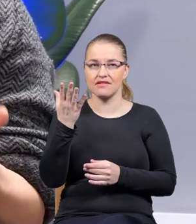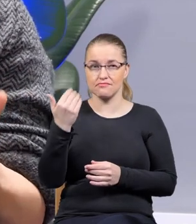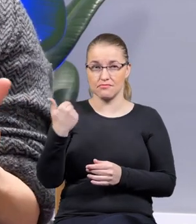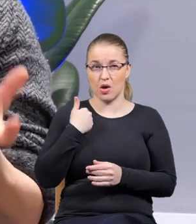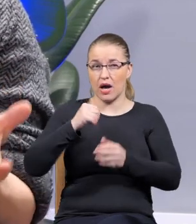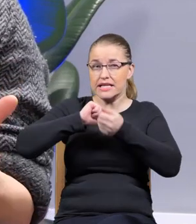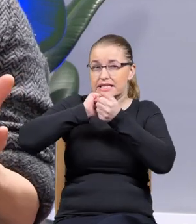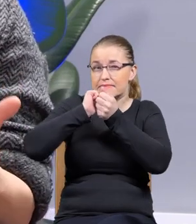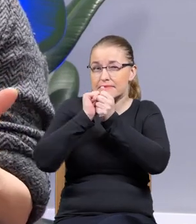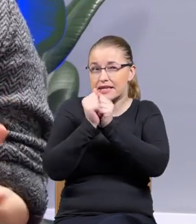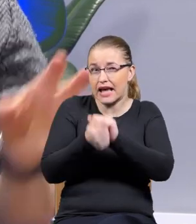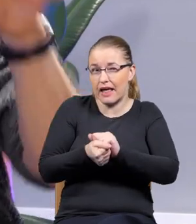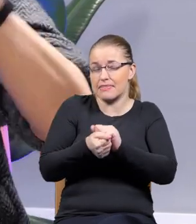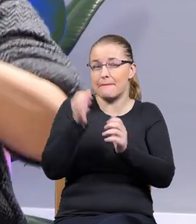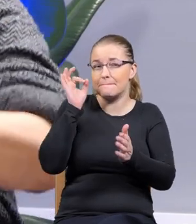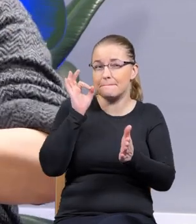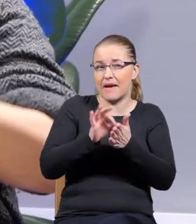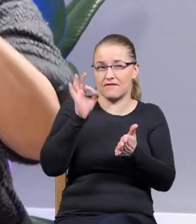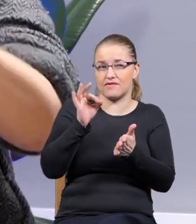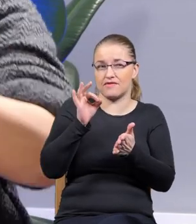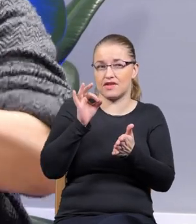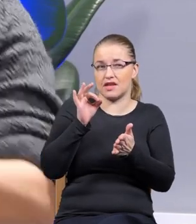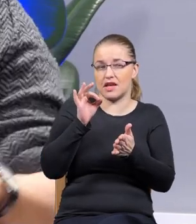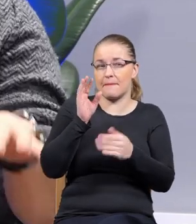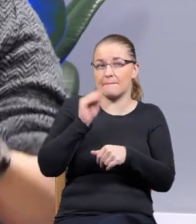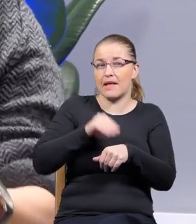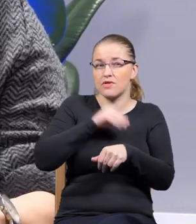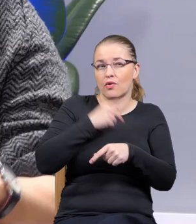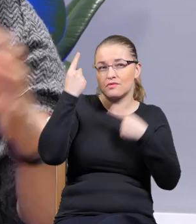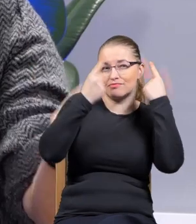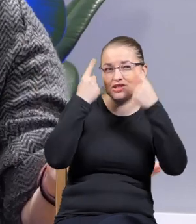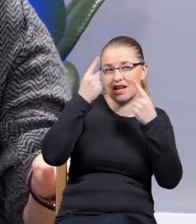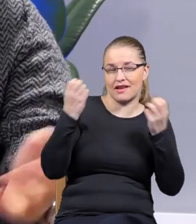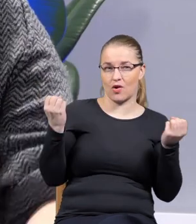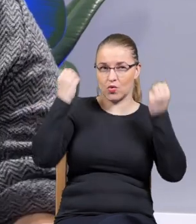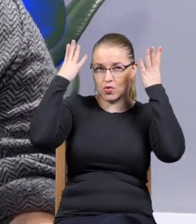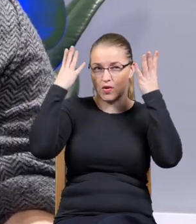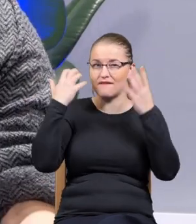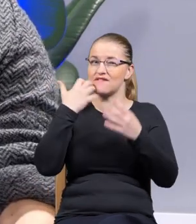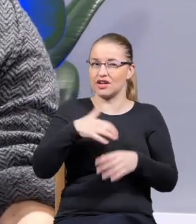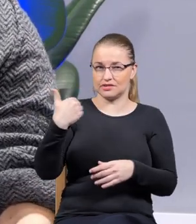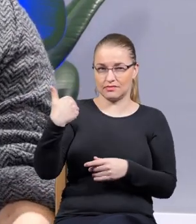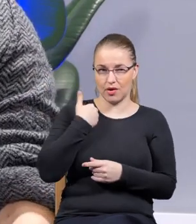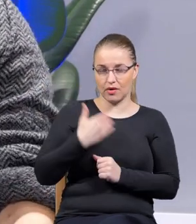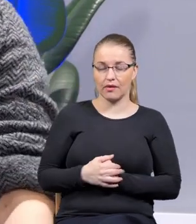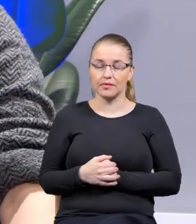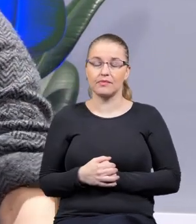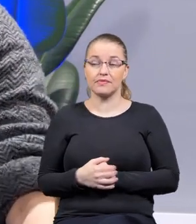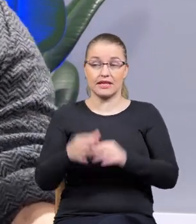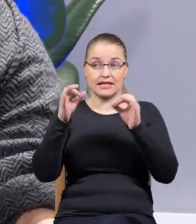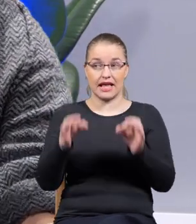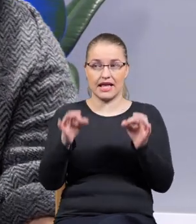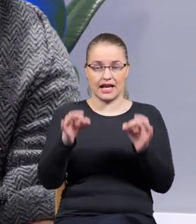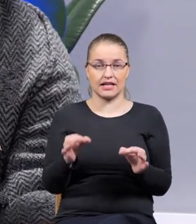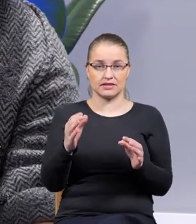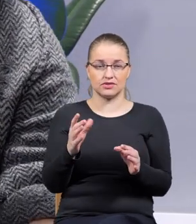absolutna taka zmiana pewnych paradygmatów kulturowych, które panowały przed nimi. I mam wrażenie,